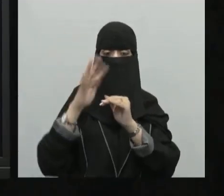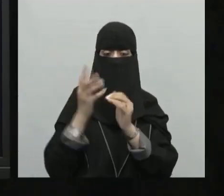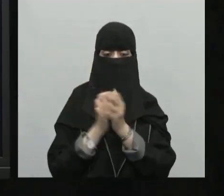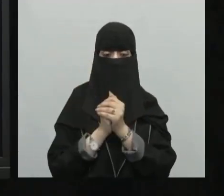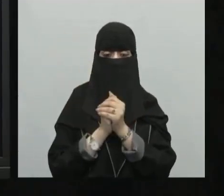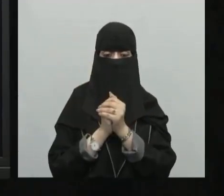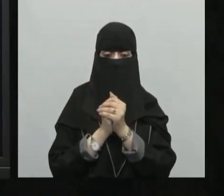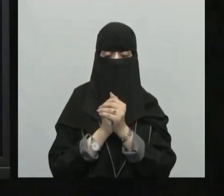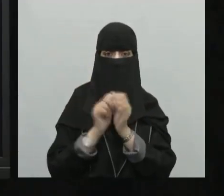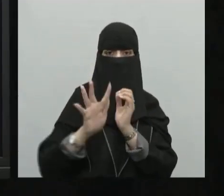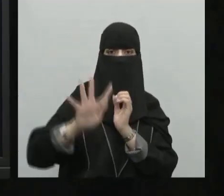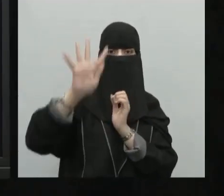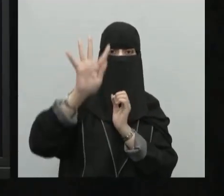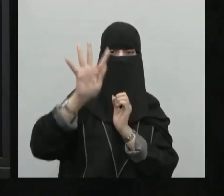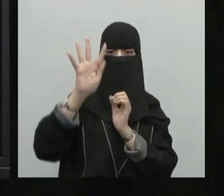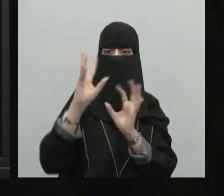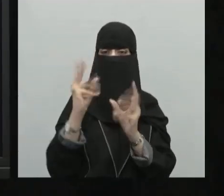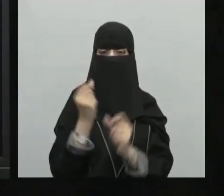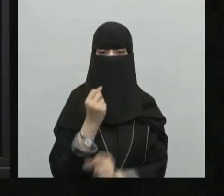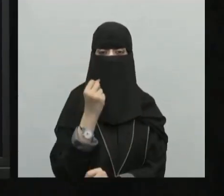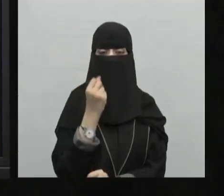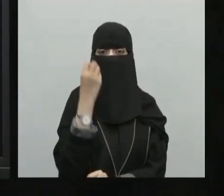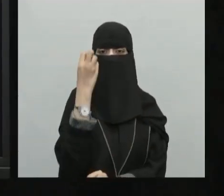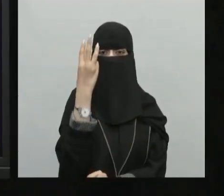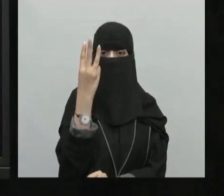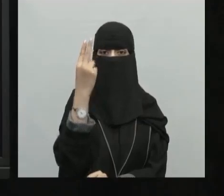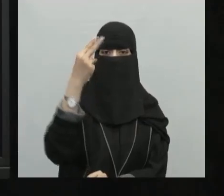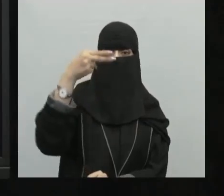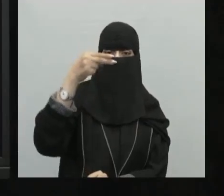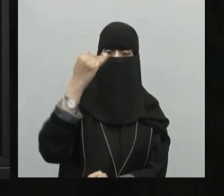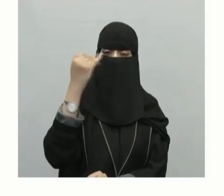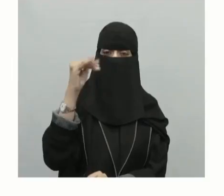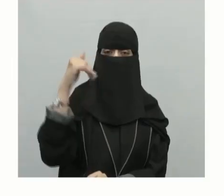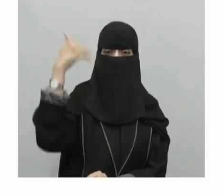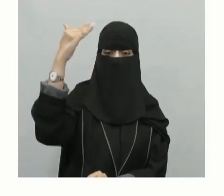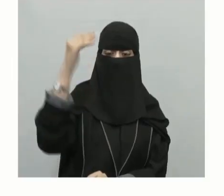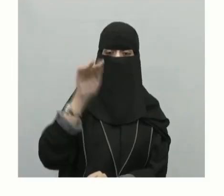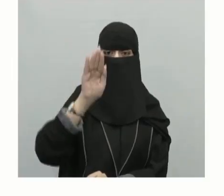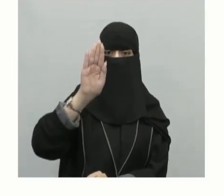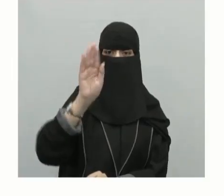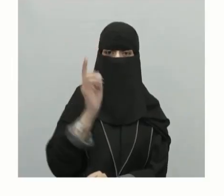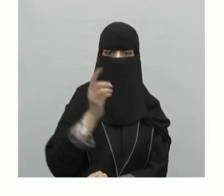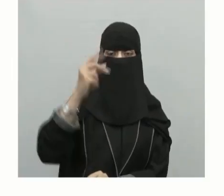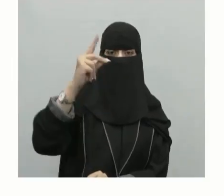هي 23.5 بما يطلق عليه مدار السرطان